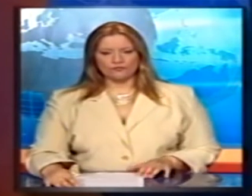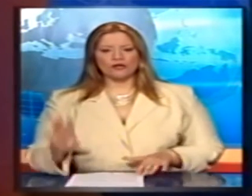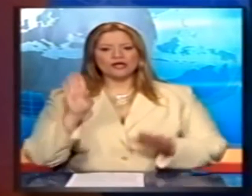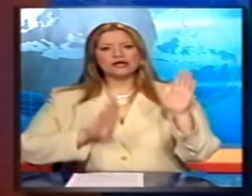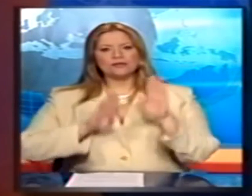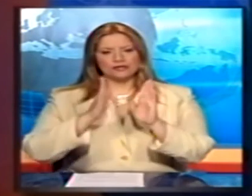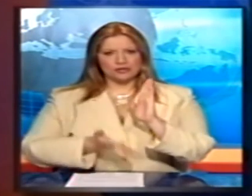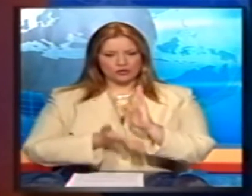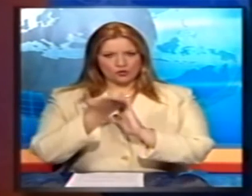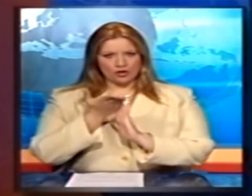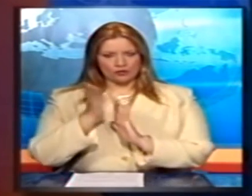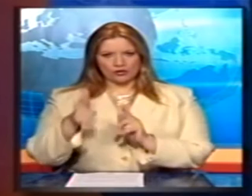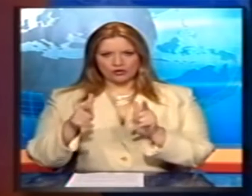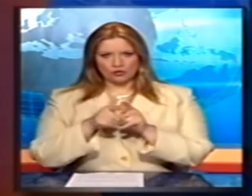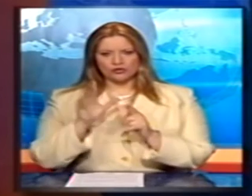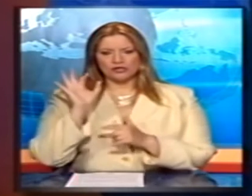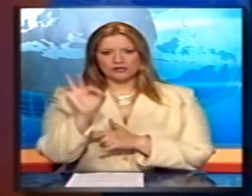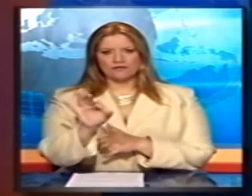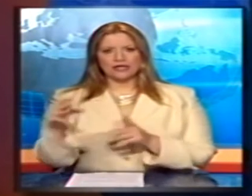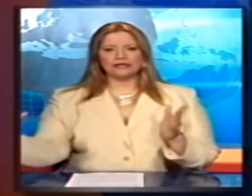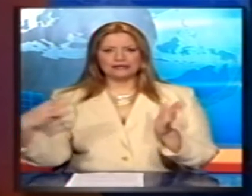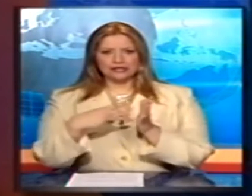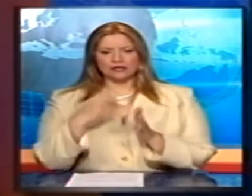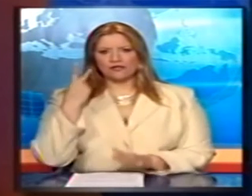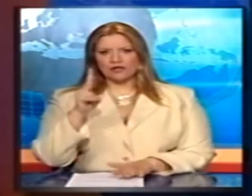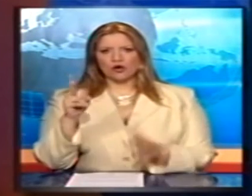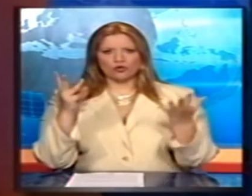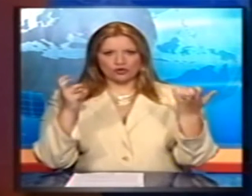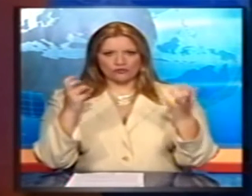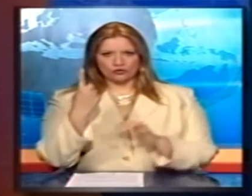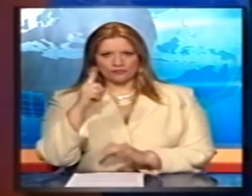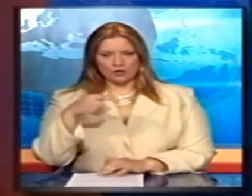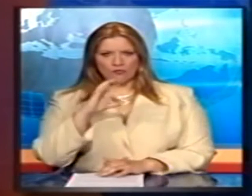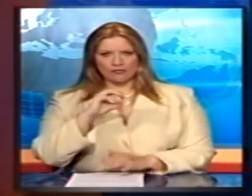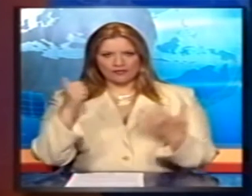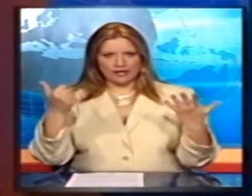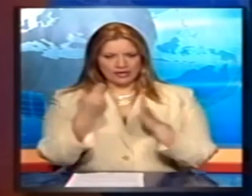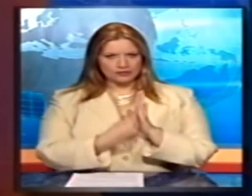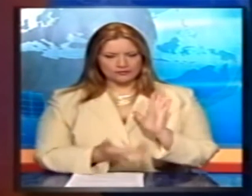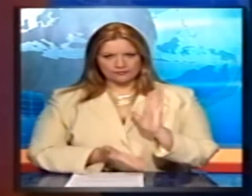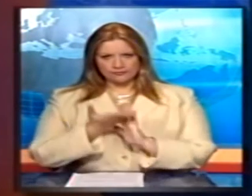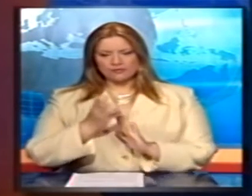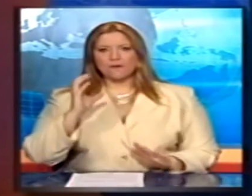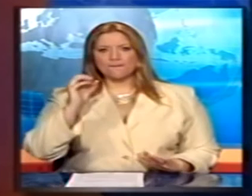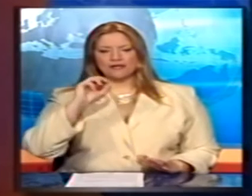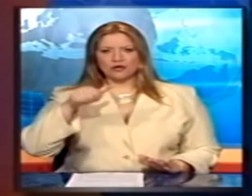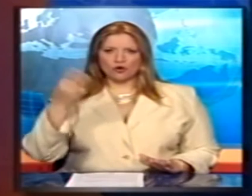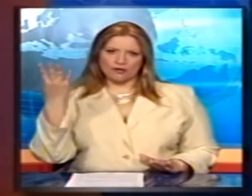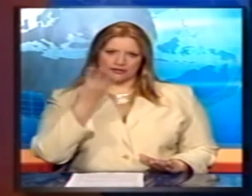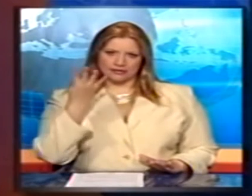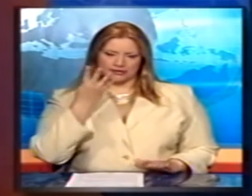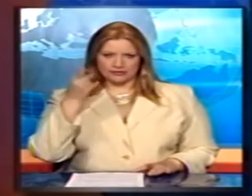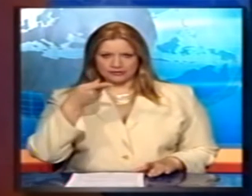Με άνοδο έκλεισε σημερινή συνεδρία του Χρηματιστηρίου Αθηνών Ο γενικός δίκτυς διαμορφώθηκε στις.281,06 μονάδες